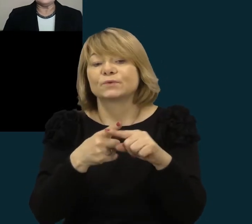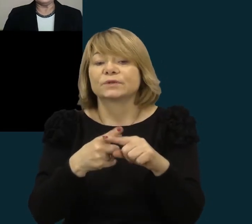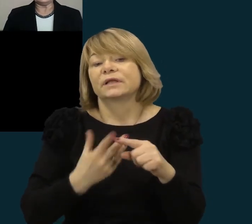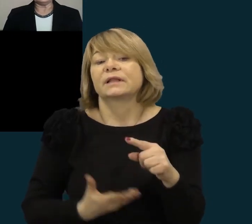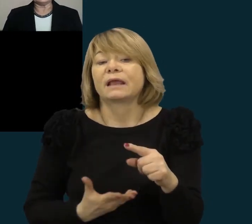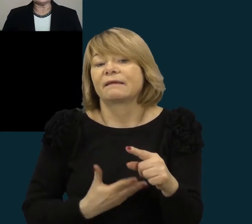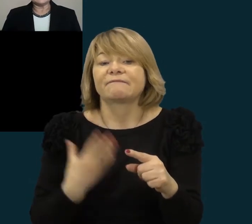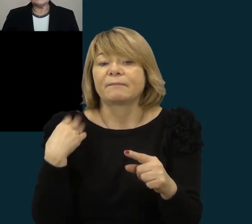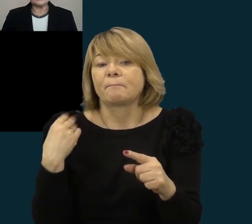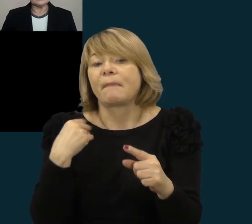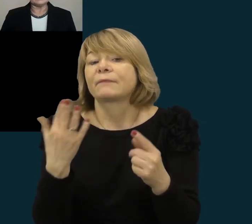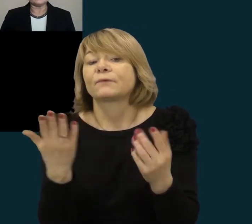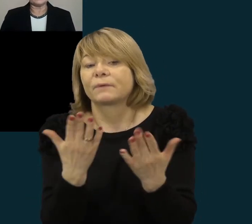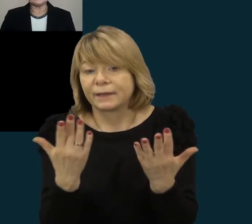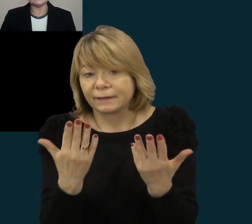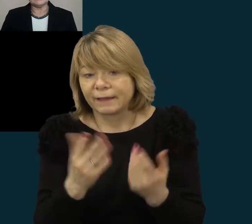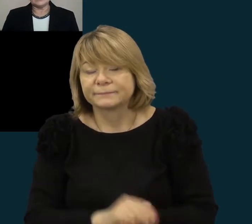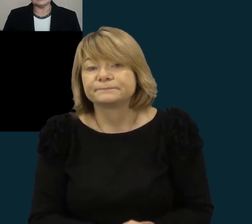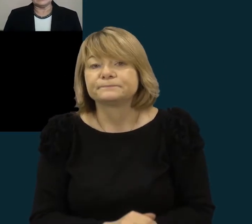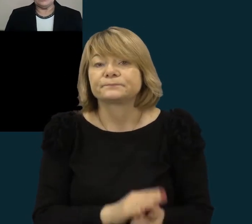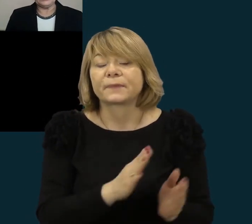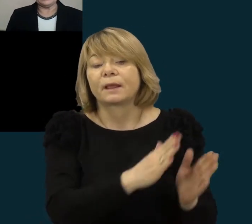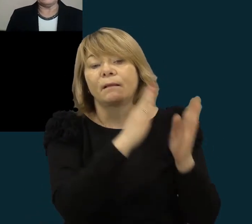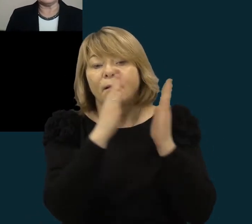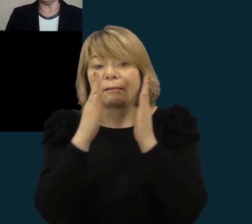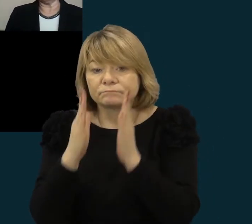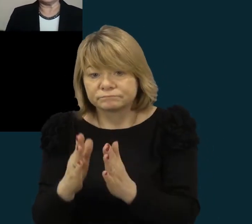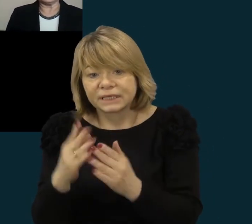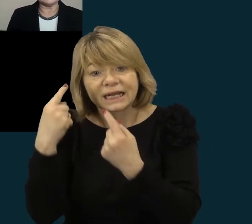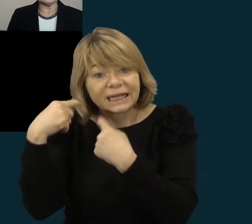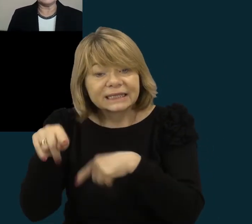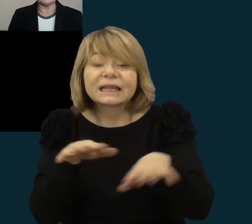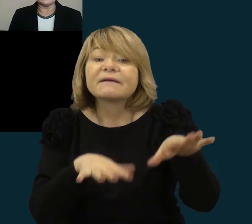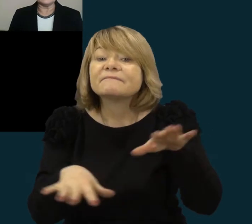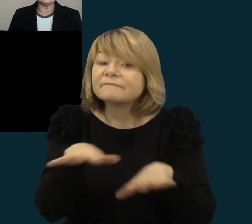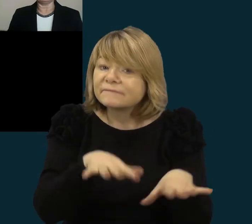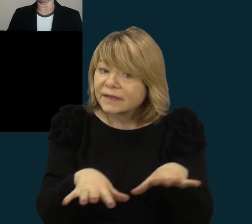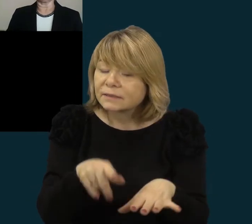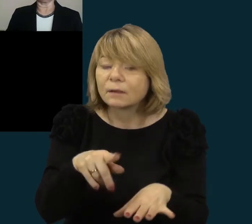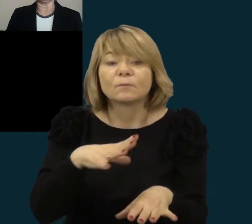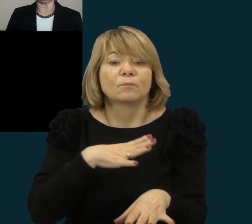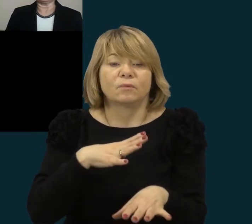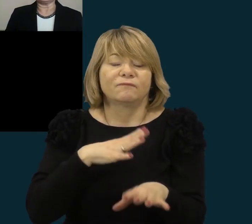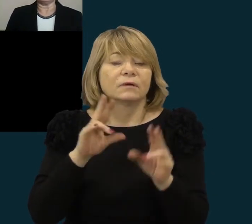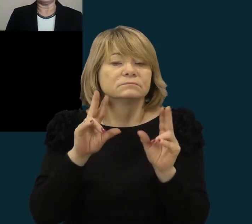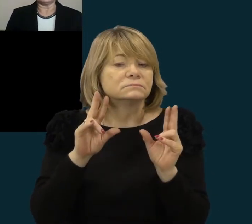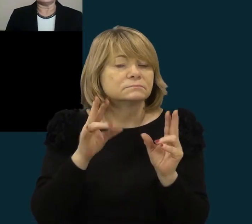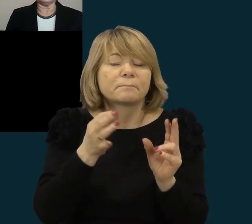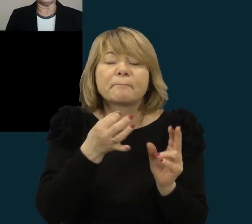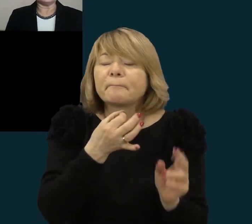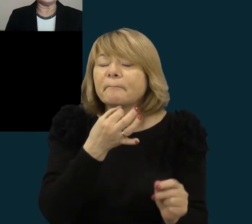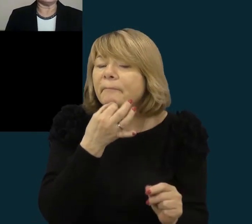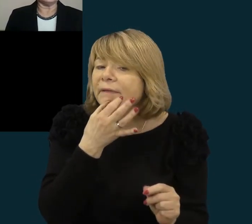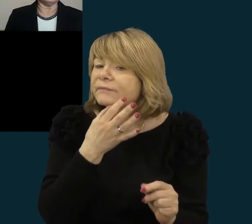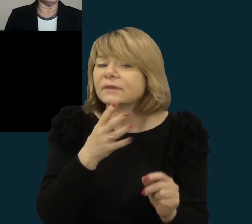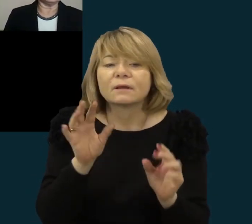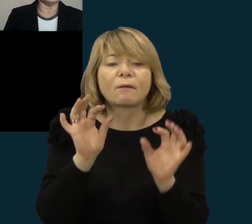Kita projektinė veikla, kuri mums tikrai labai patiko ir